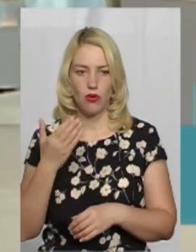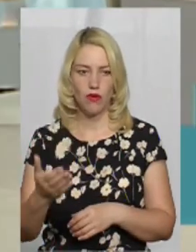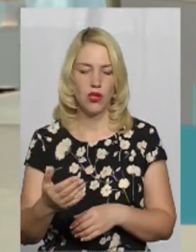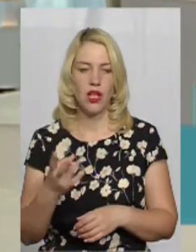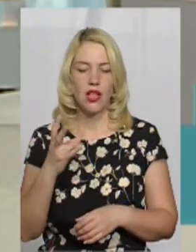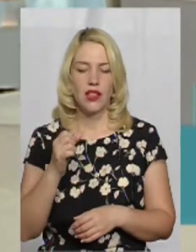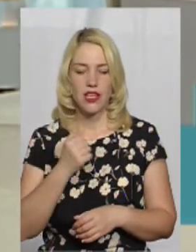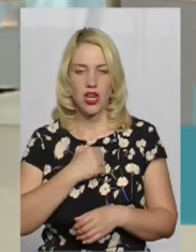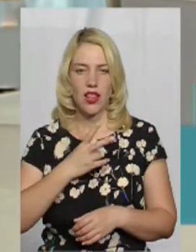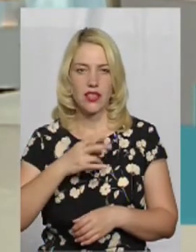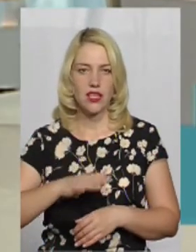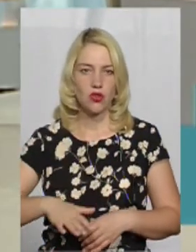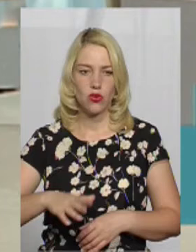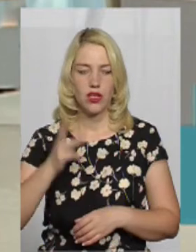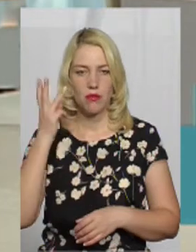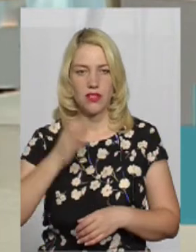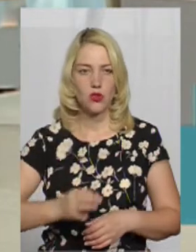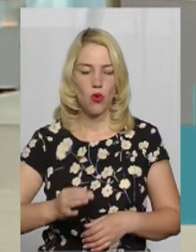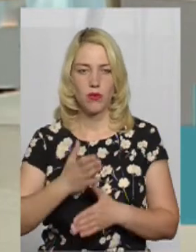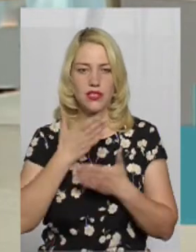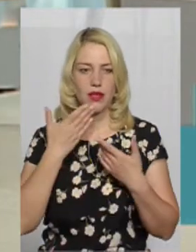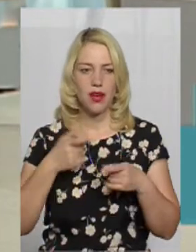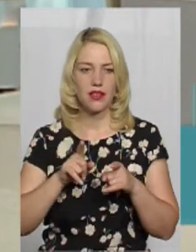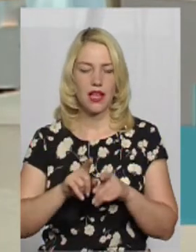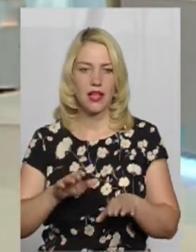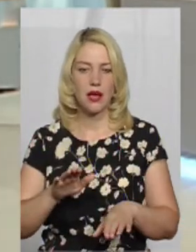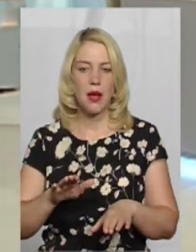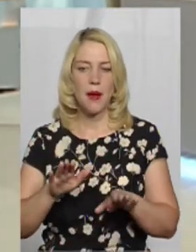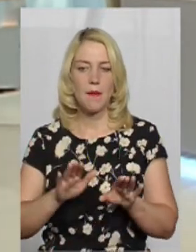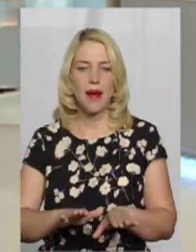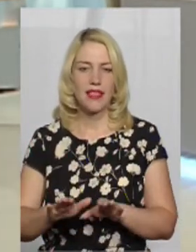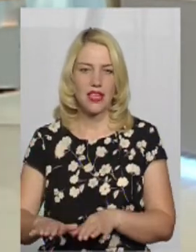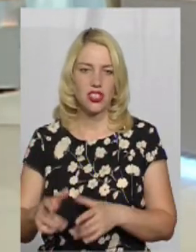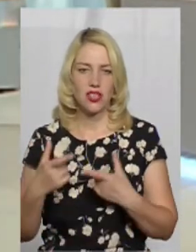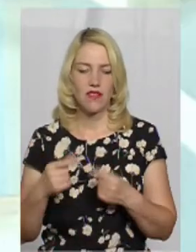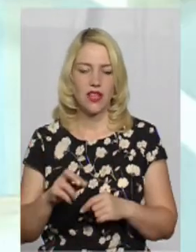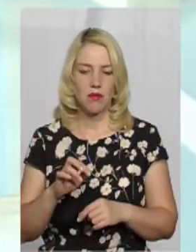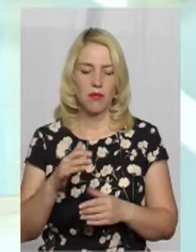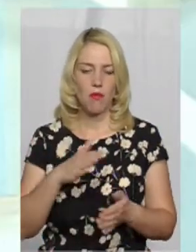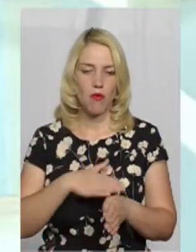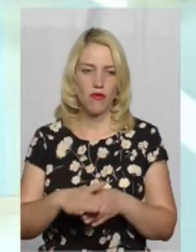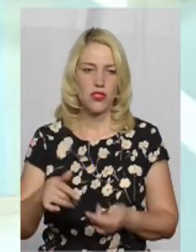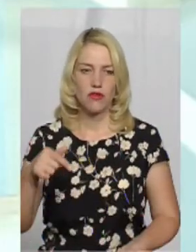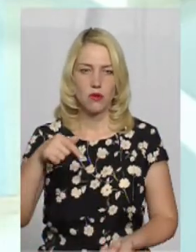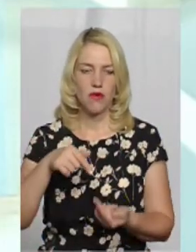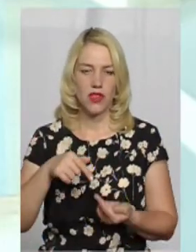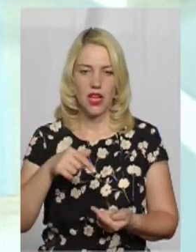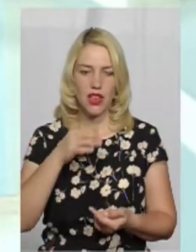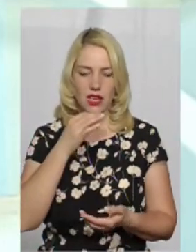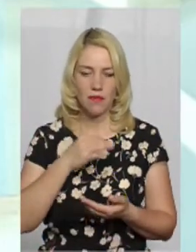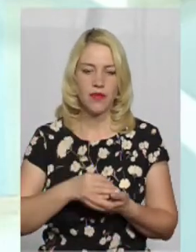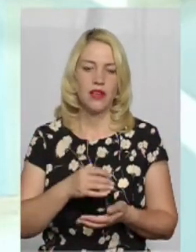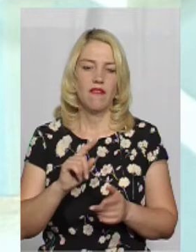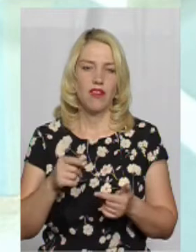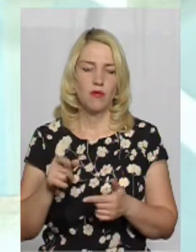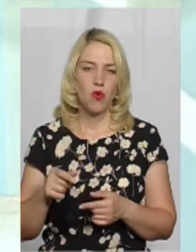жаль, на території Хмельницької області немає таких майданчиків, які повністю відповідали вимогам для здійснення